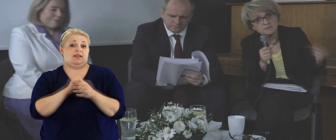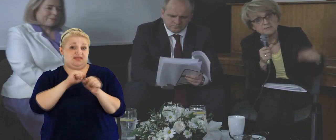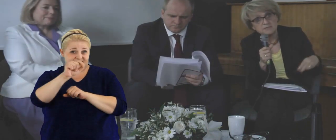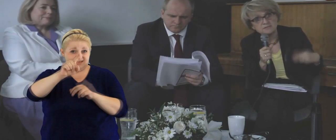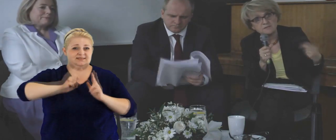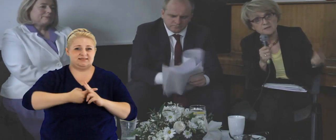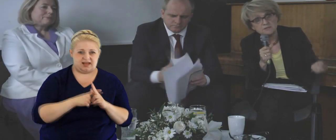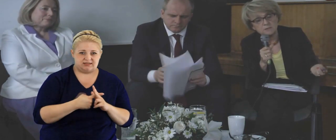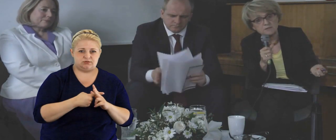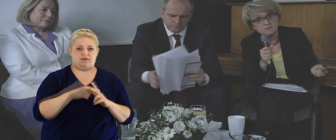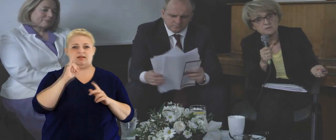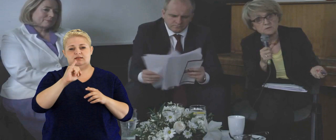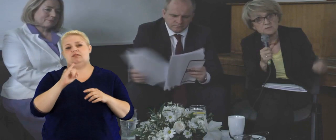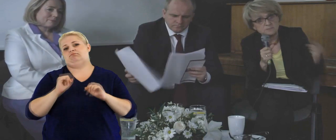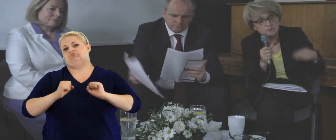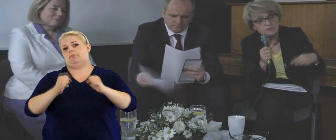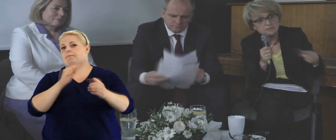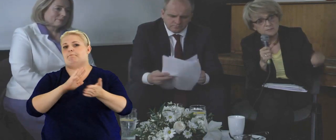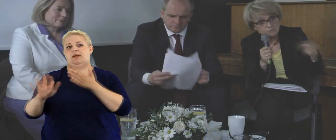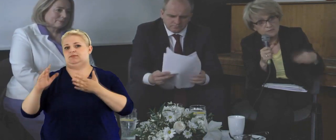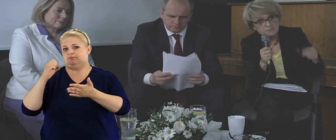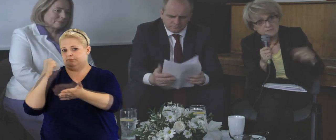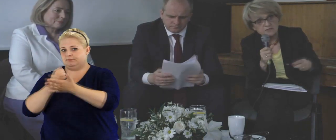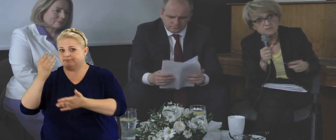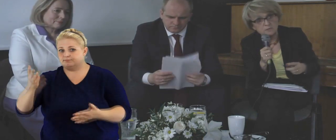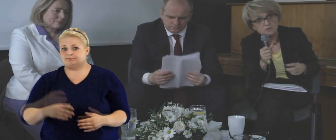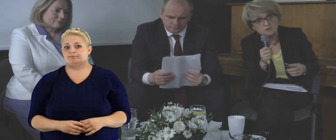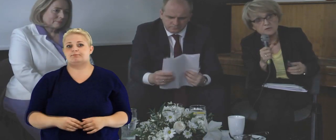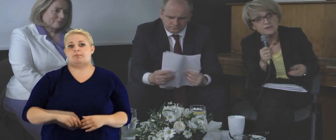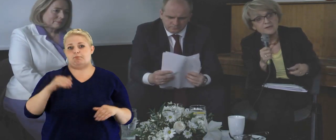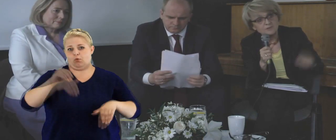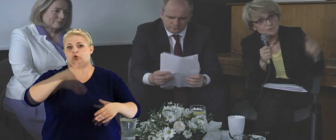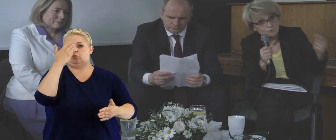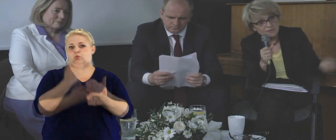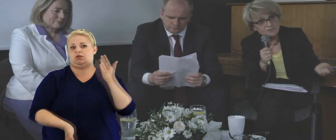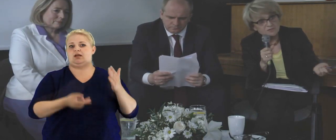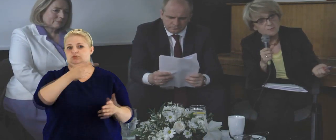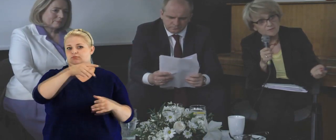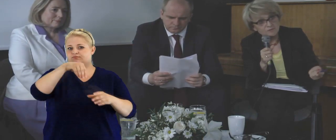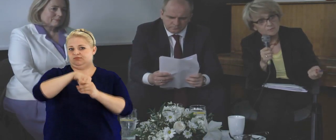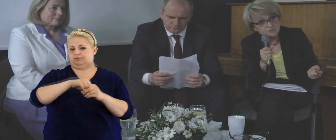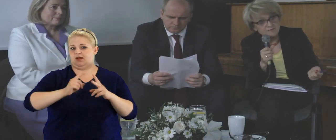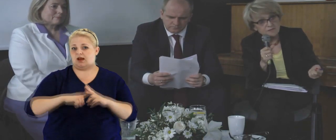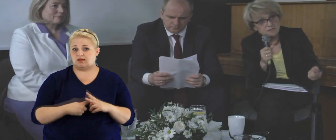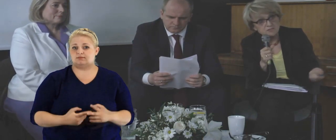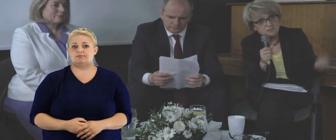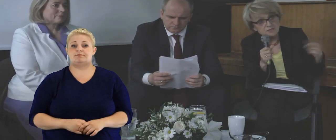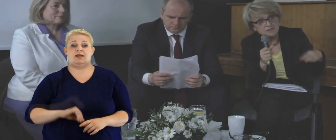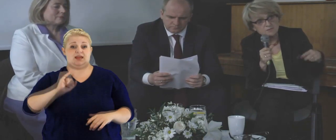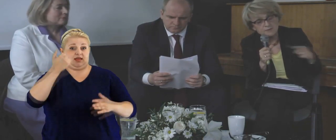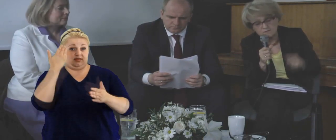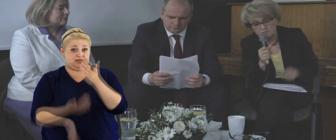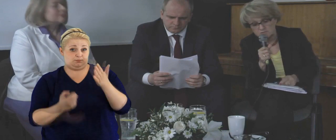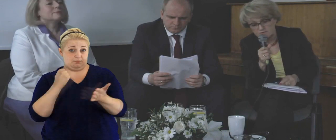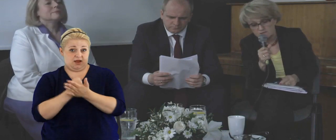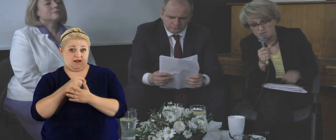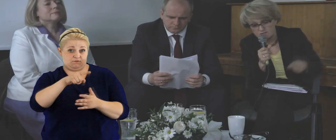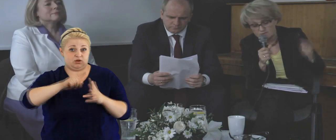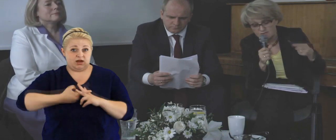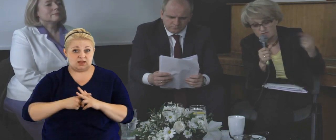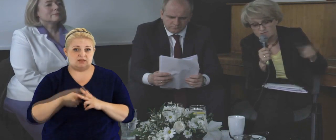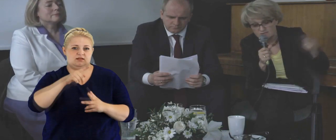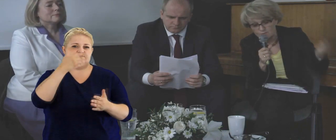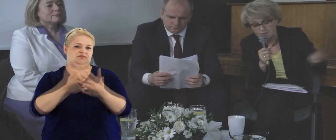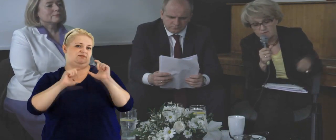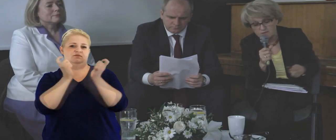z prawem, na przykład jest zarejestrowany i działa niezgodnie z tym kodeksem, który tam jest także załączony, że może utracić prawo do bycia w rejestrze, jak traci prawo do bycia w